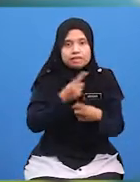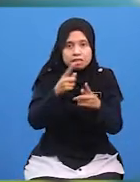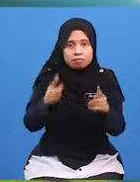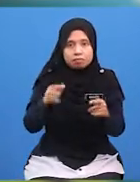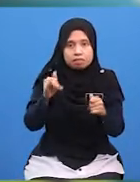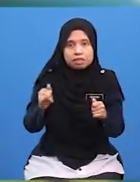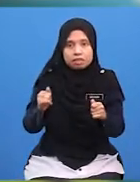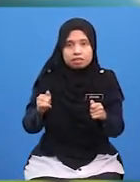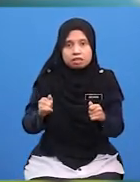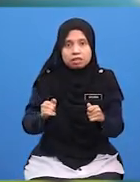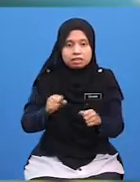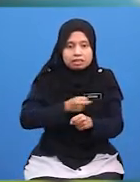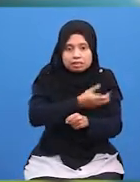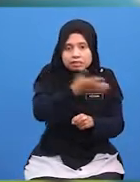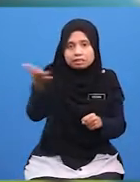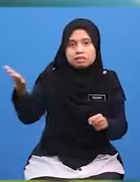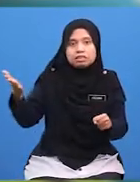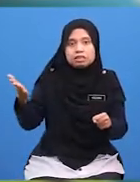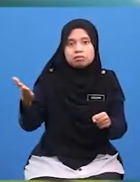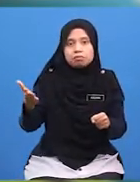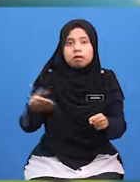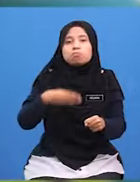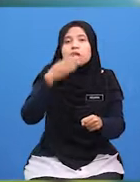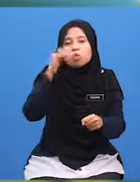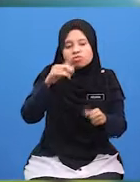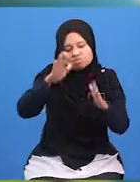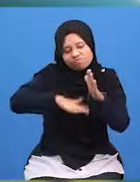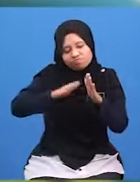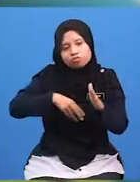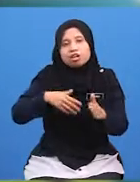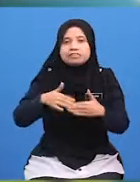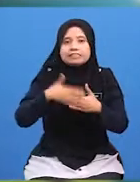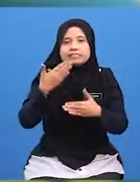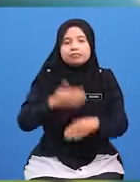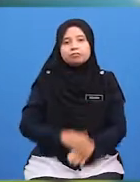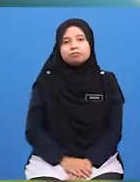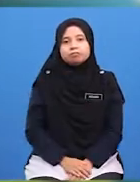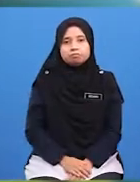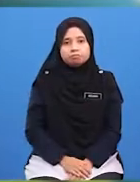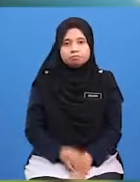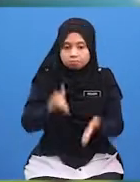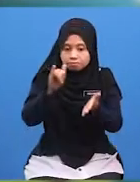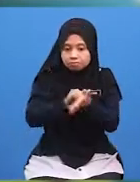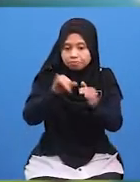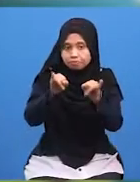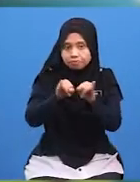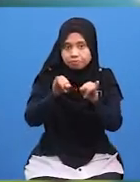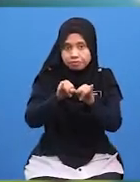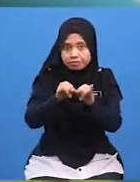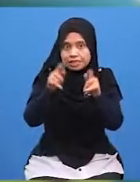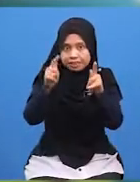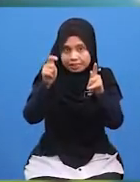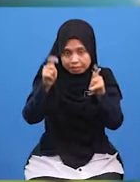Tidak Tersebar Bau Yang Kurang Senang Dan Kotor Begitu Juga Tetamu Yang